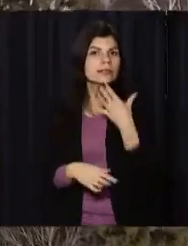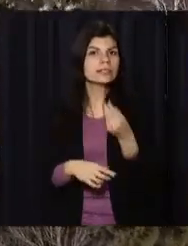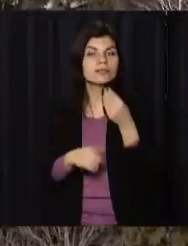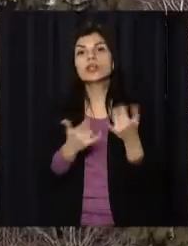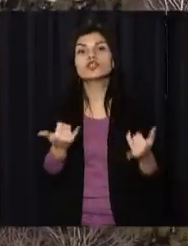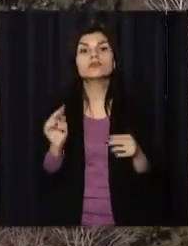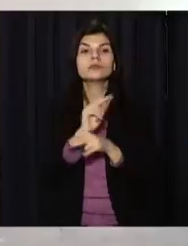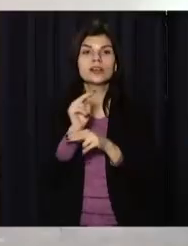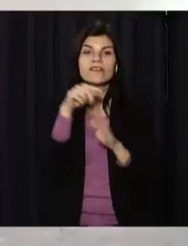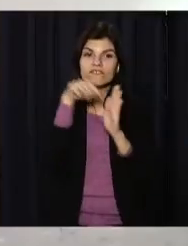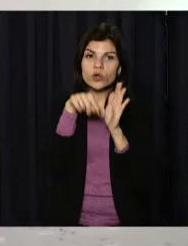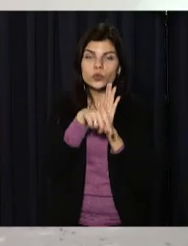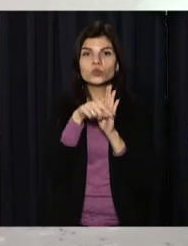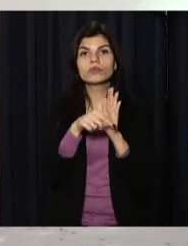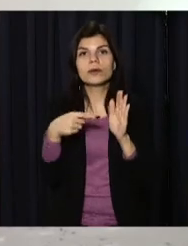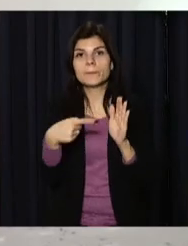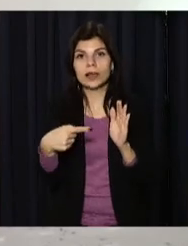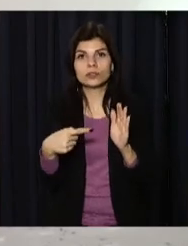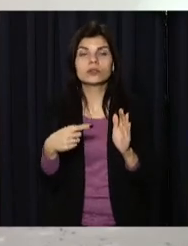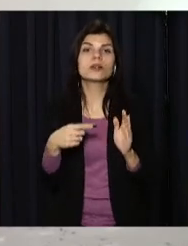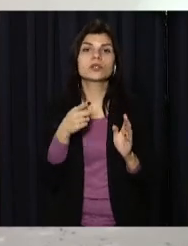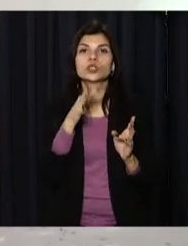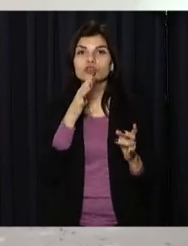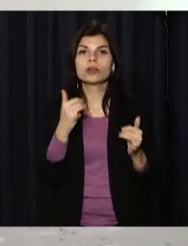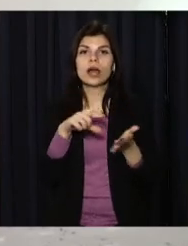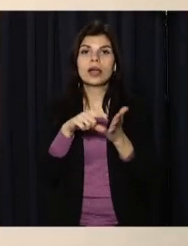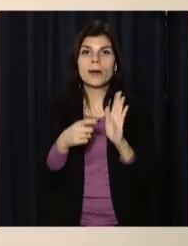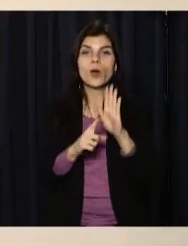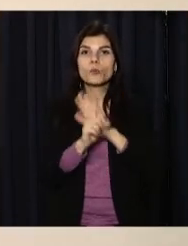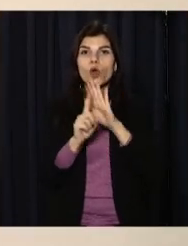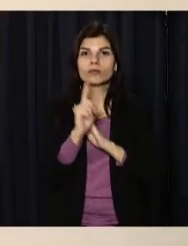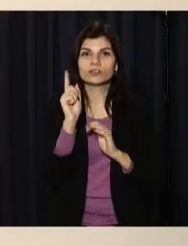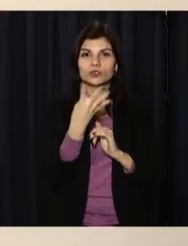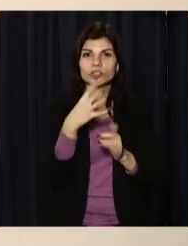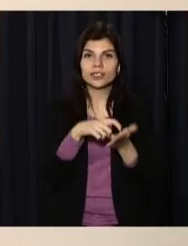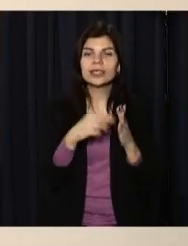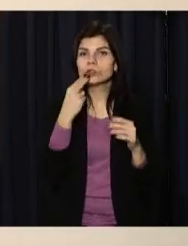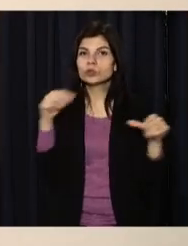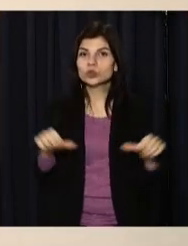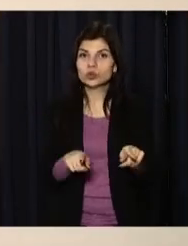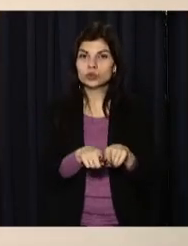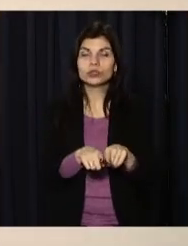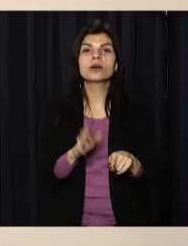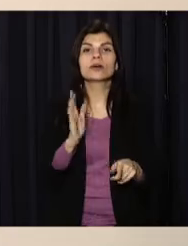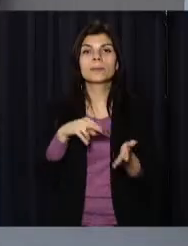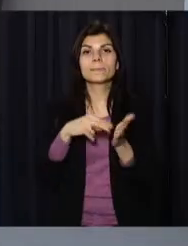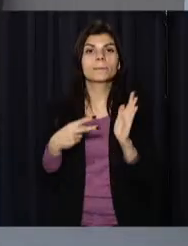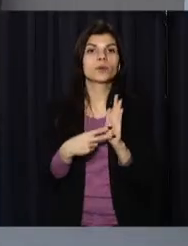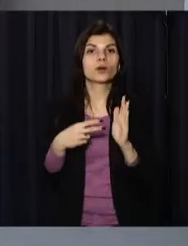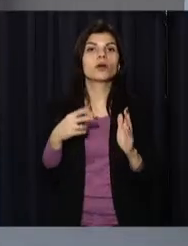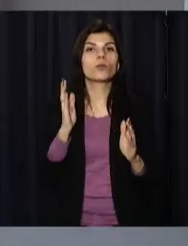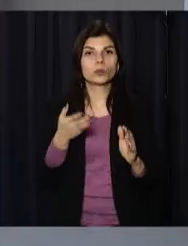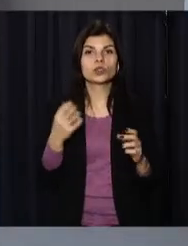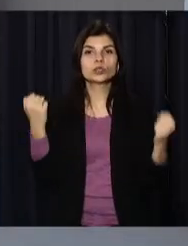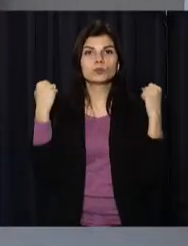займаються внутрішнім оздобленням на першому. Осучаснюють кабінети початкової школи та їдальню. На фініші і модернізація